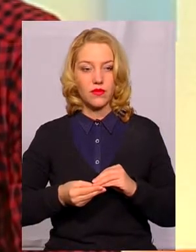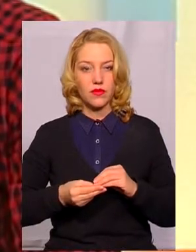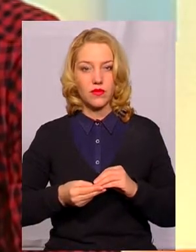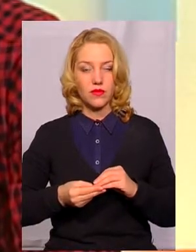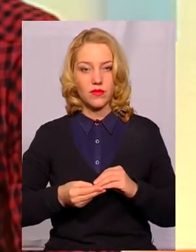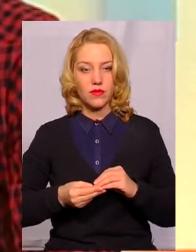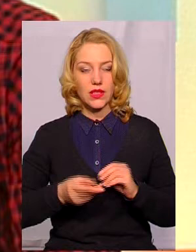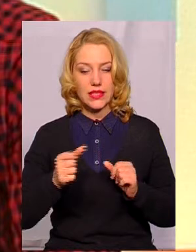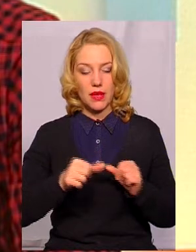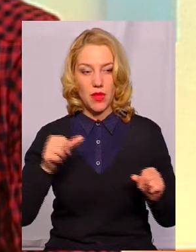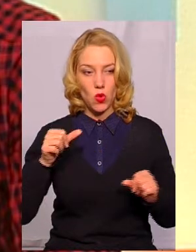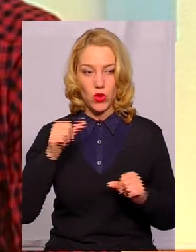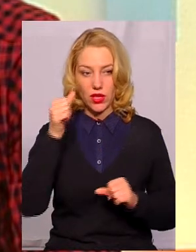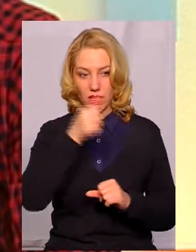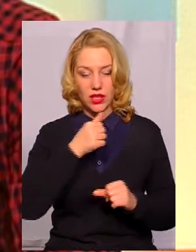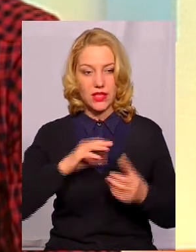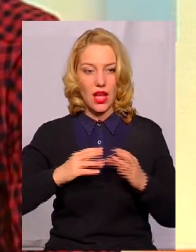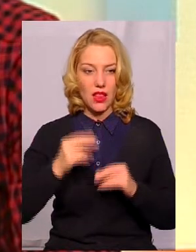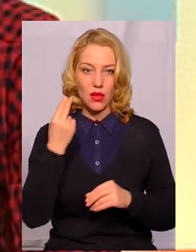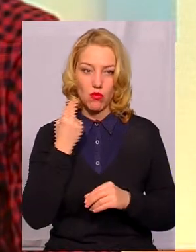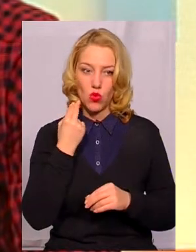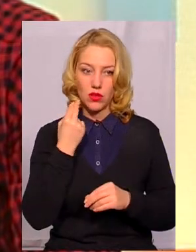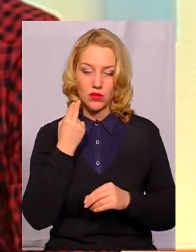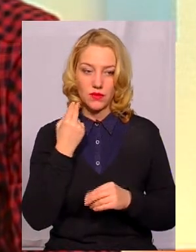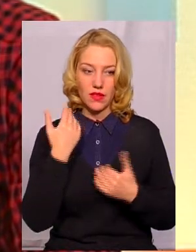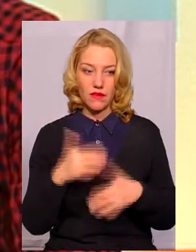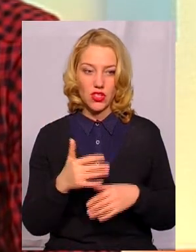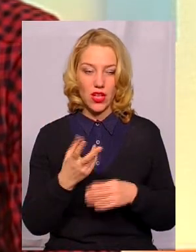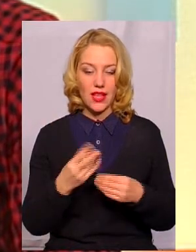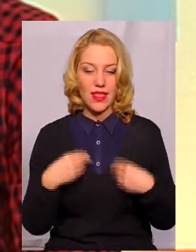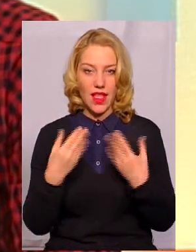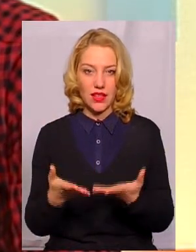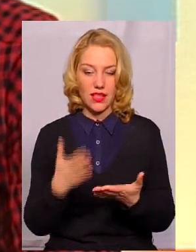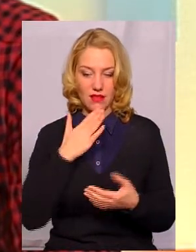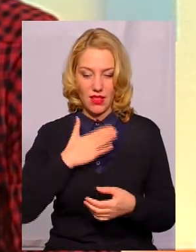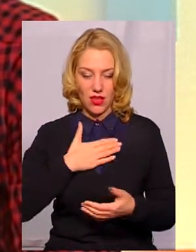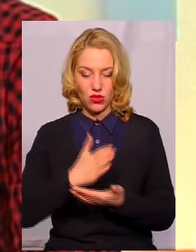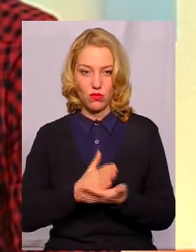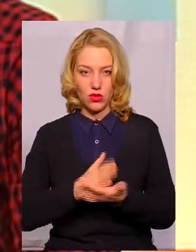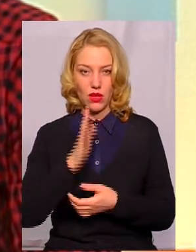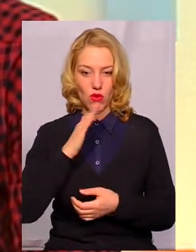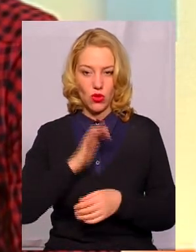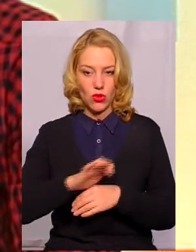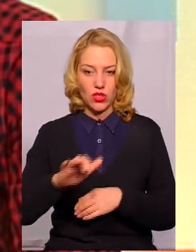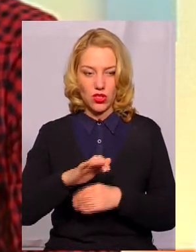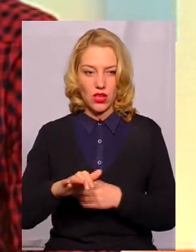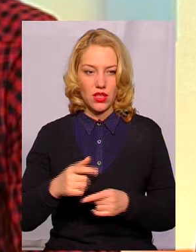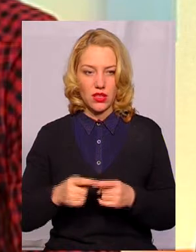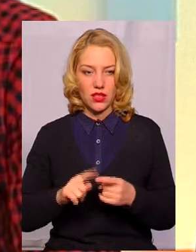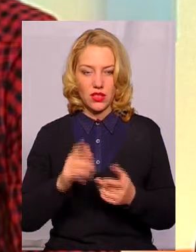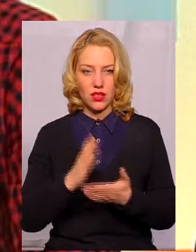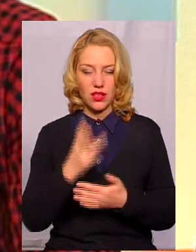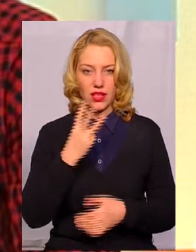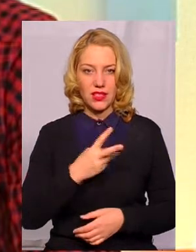підсумків за минулий рік, загальний борг вже за надані послуги наші по водопостачанню, водовідведенню складає